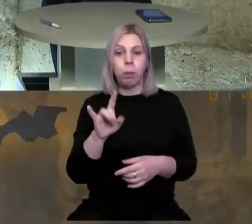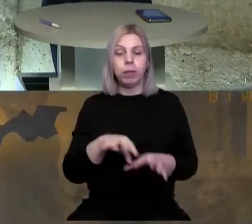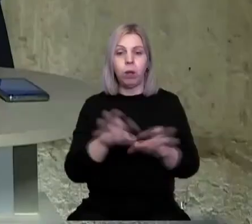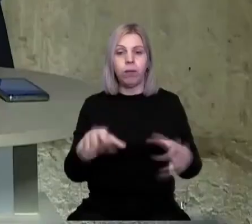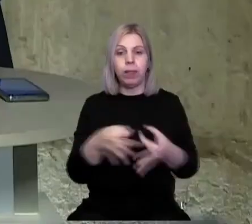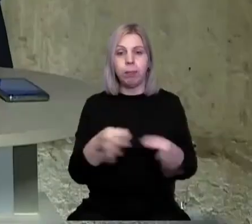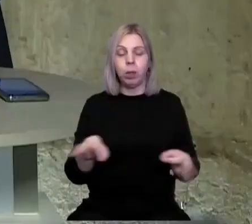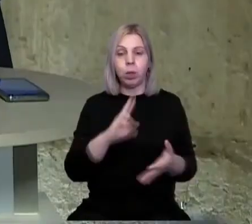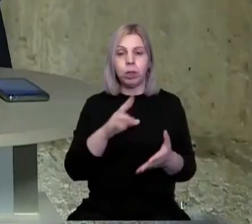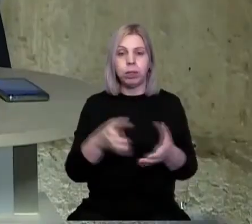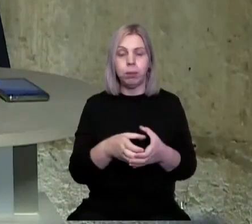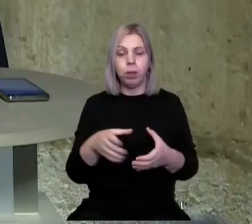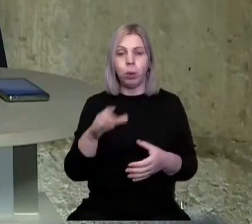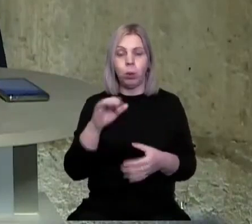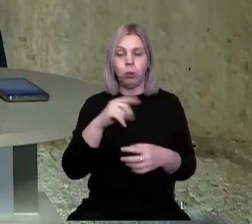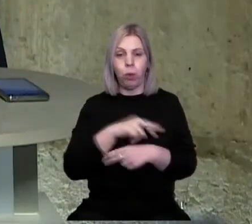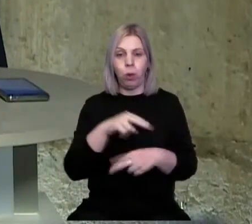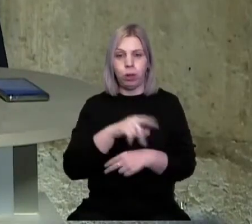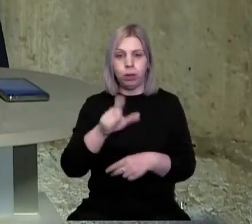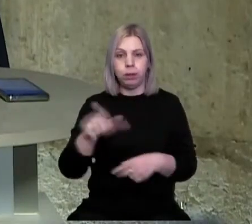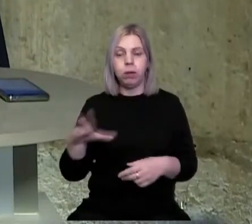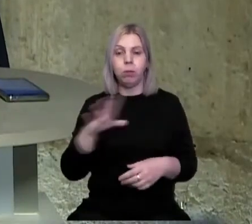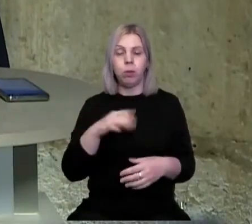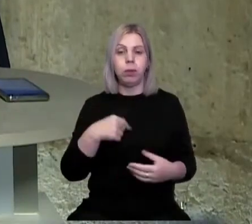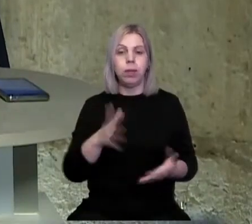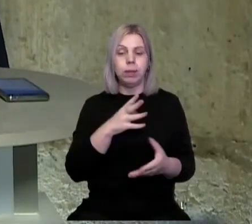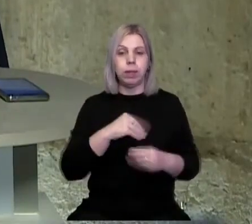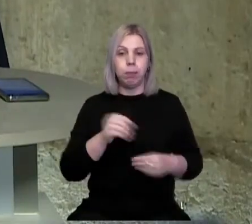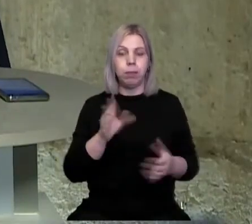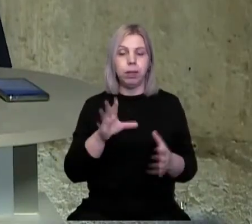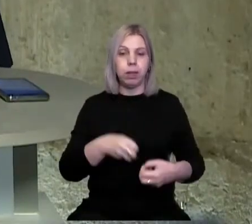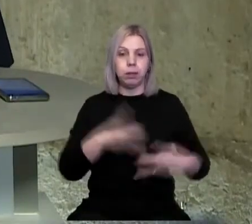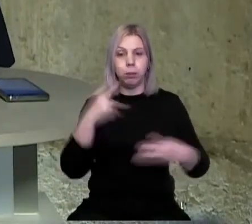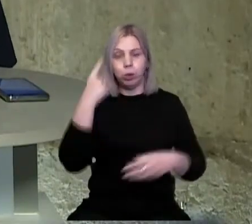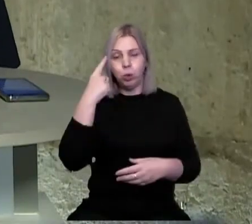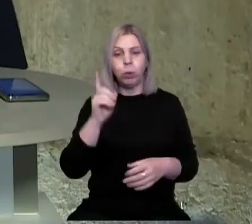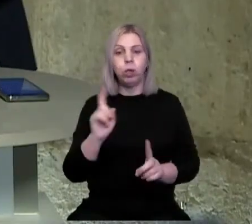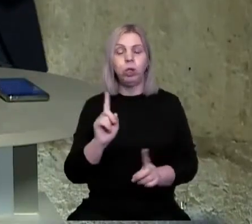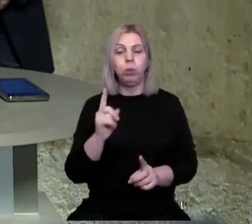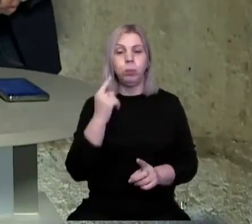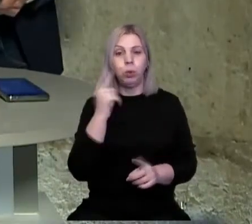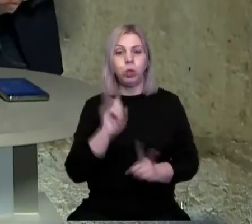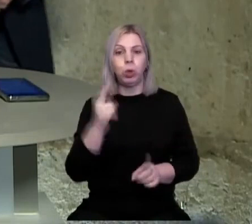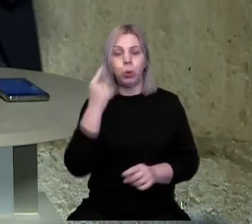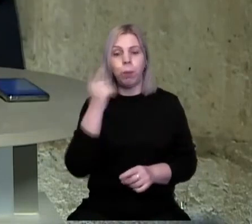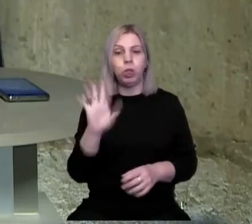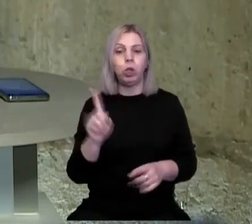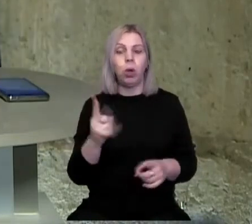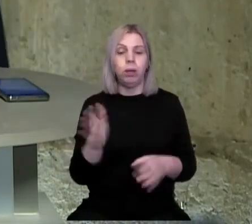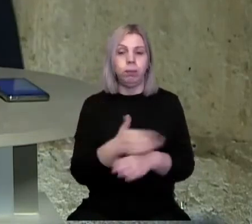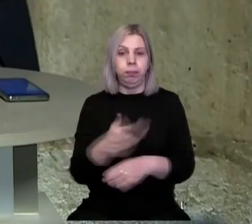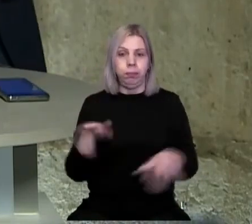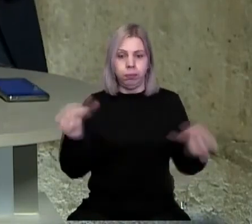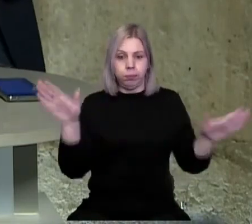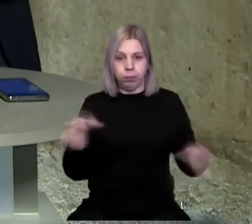глава Демократичної спілки угорців України, був з нами на зв'язку. Почули, що думають з приводу того, що демонтували Орла Турула з